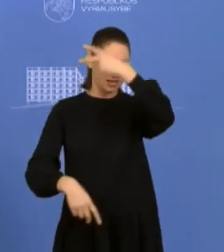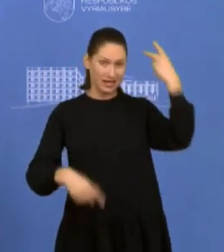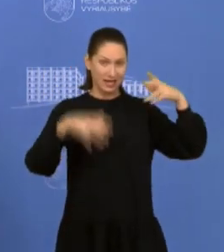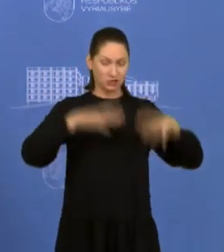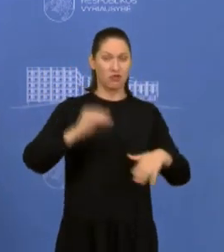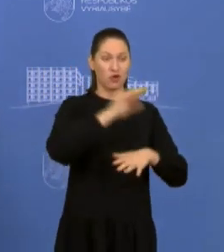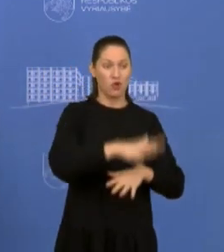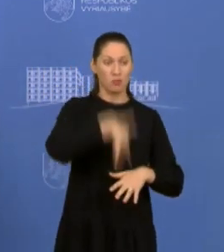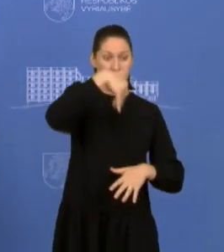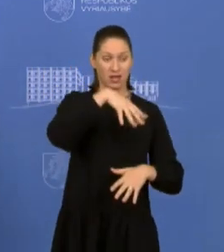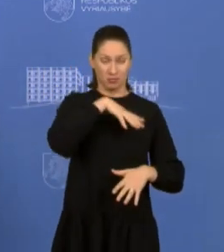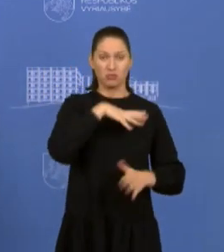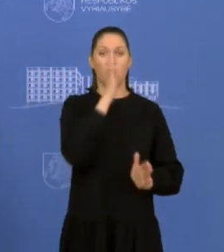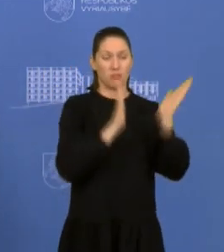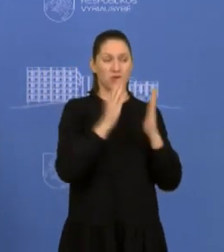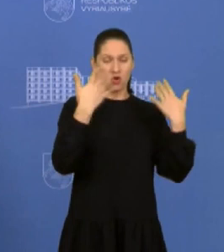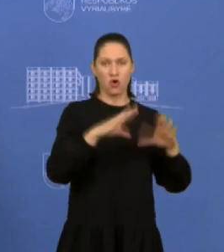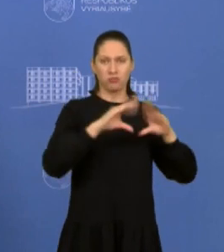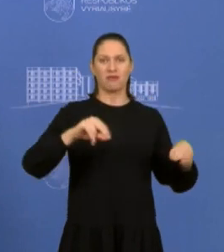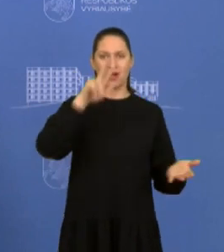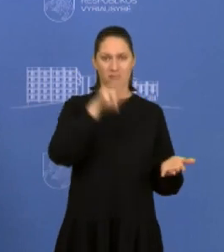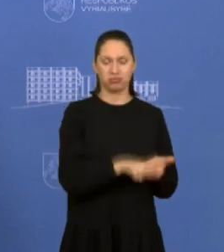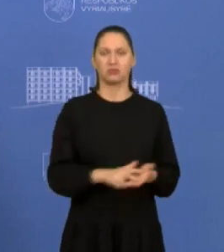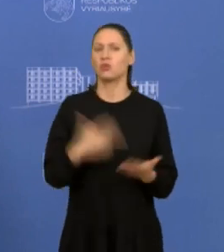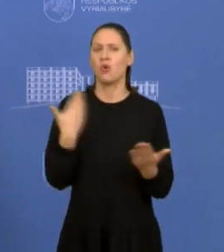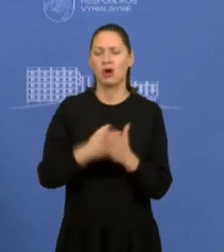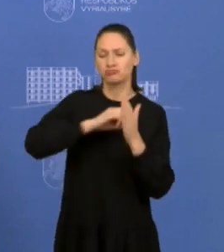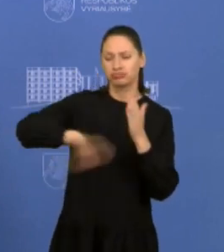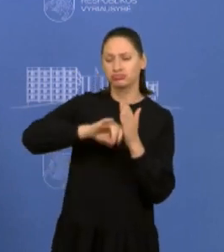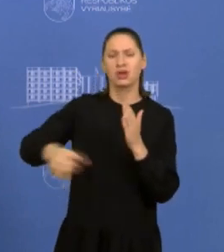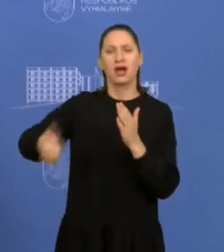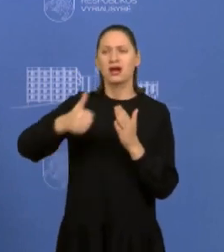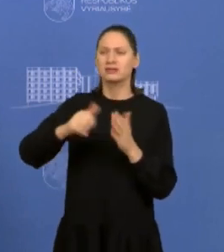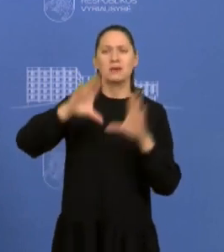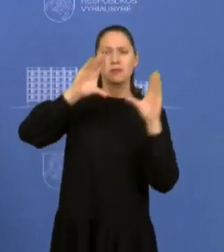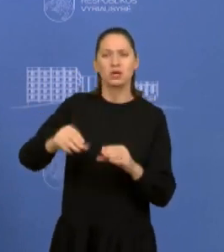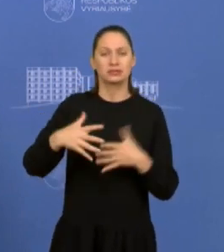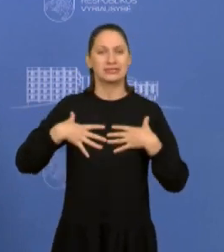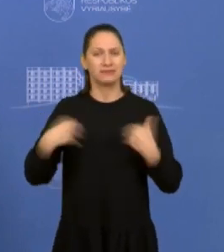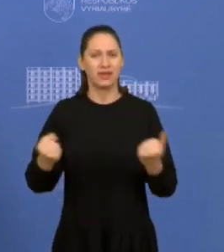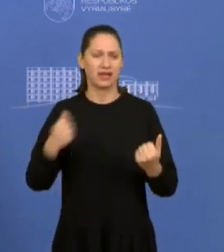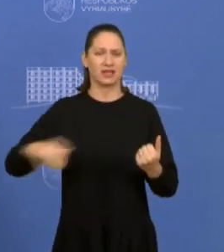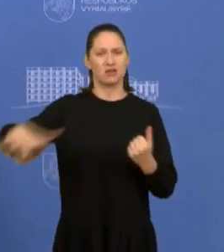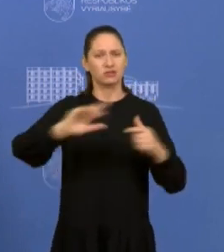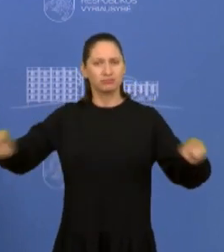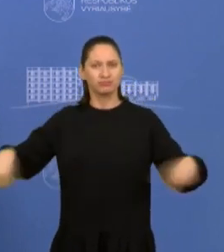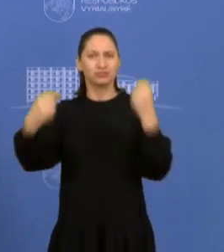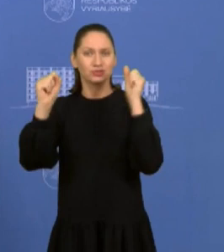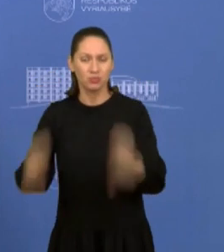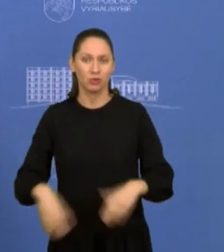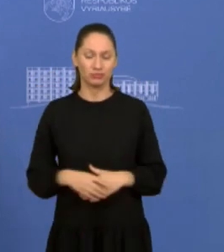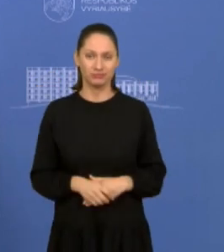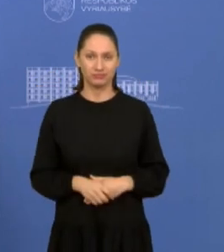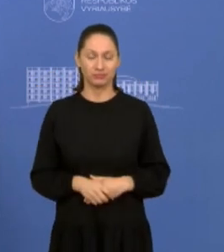europarlamentarų balsai šį pavasarį. Tai yra sveikatos gerinimo, visuomenės sveikatos gerinimo projektai,